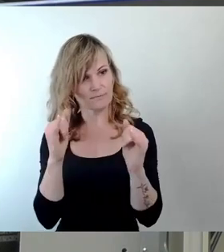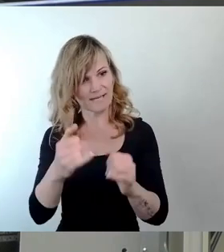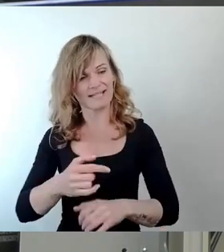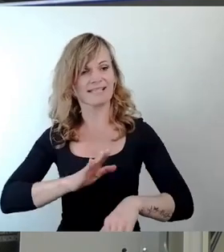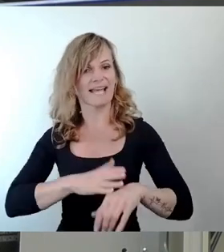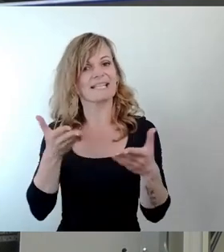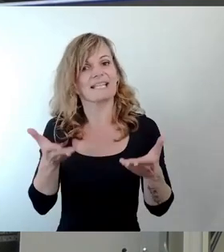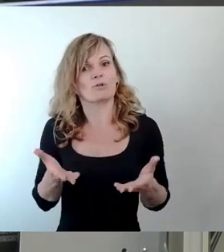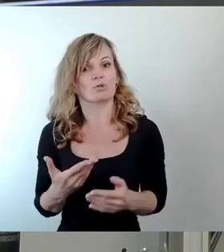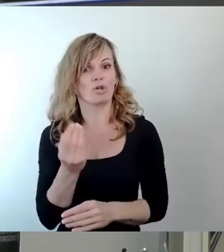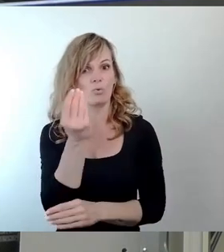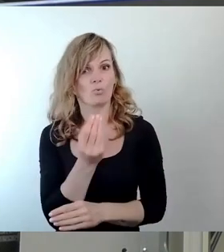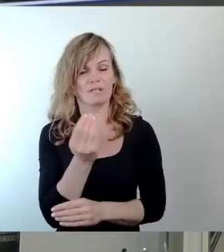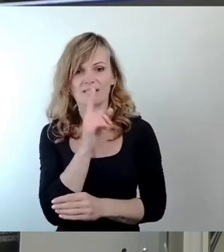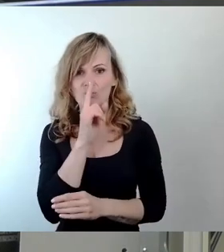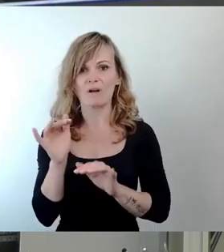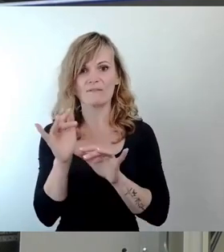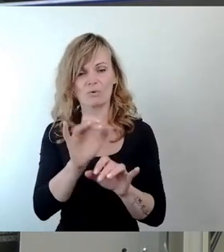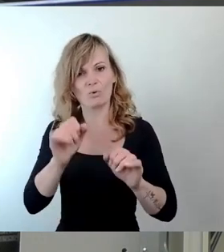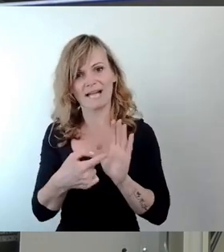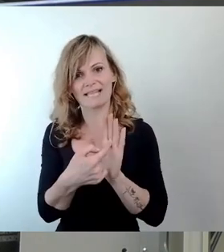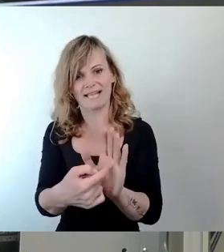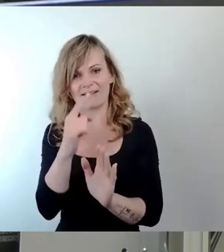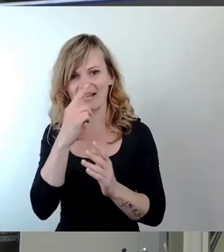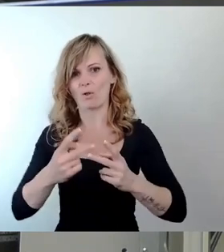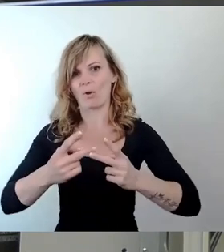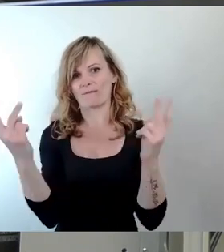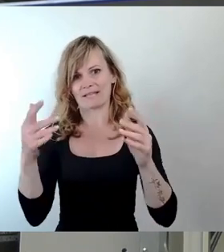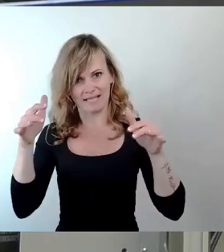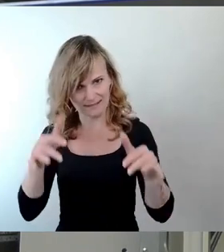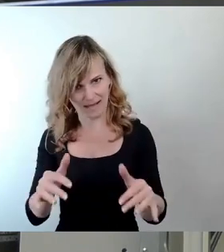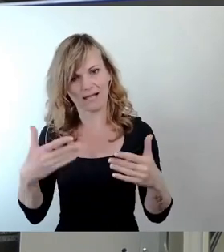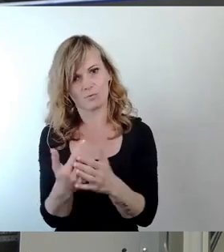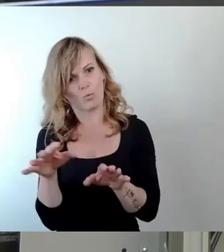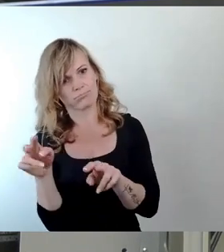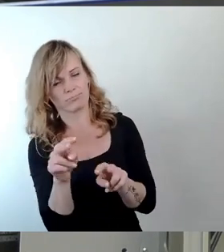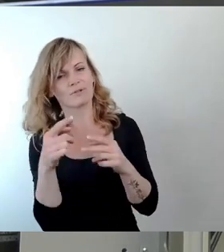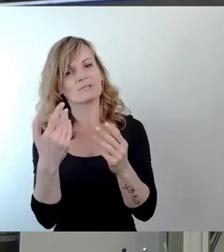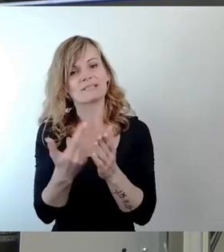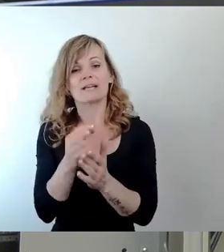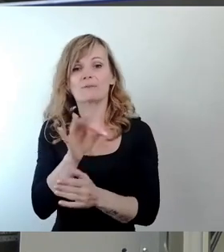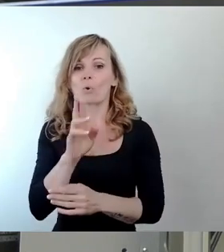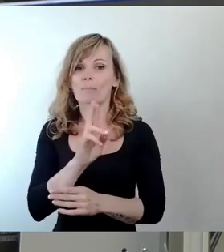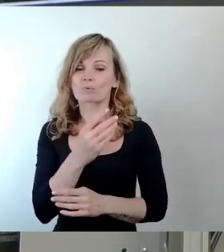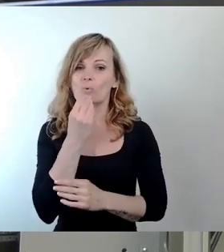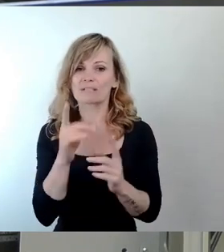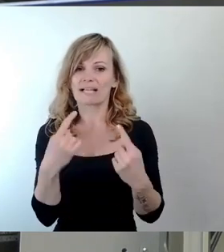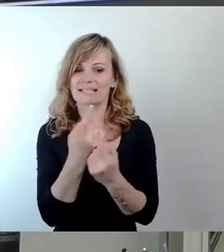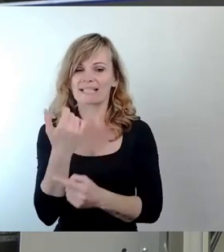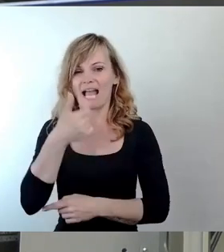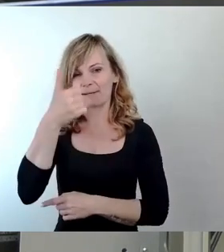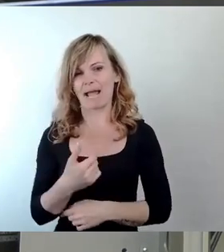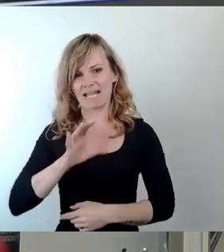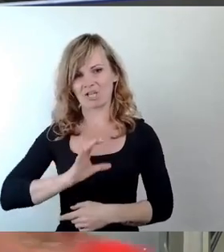kann ihre Wirkung nur dann entfalten, wenn sie in der Öffentlichkeit wahrgenommen wird. Und dafür gibt es mit der Robotronen-Kantine eine einmalige Chance.